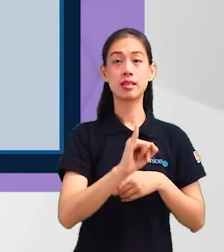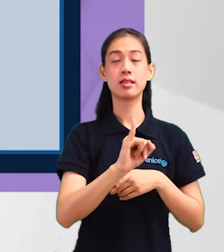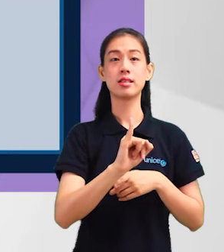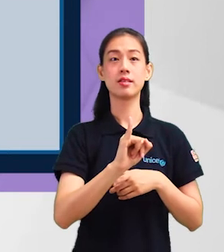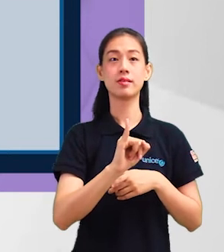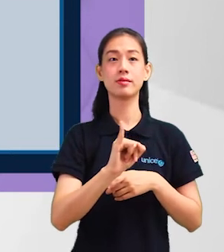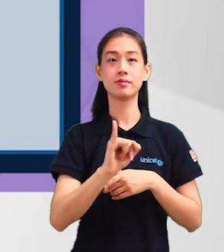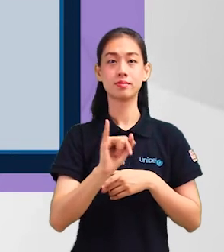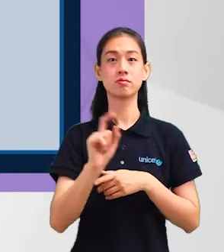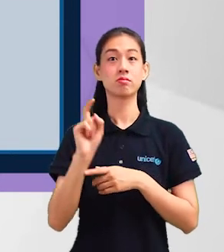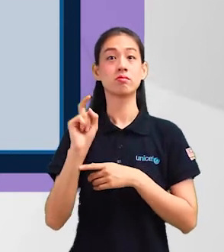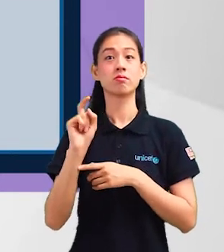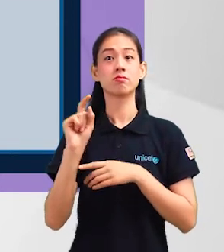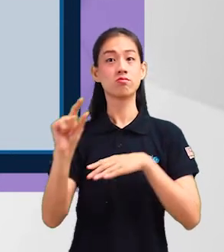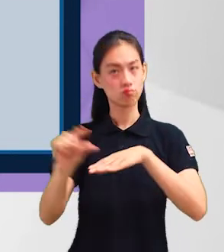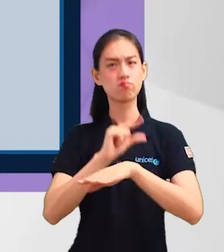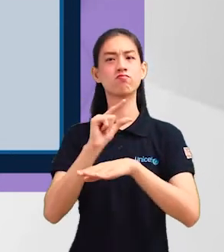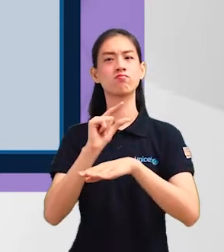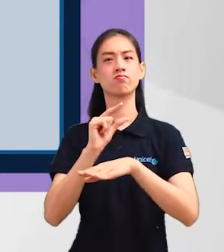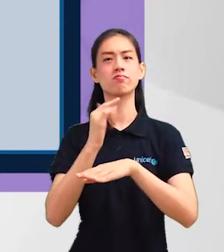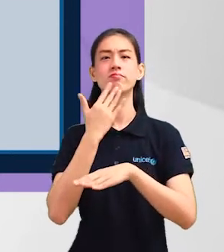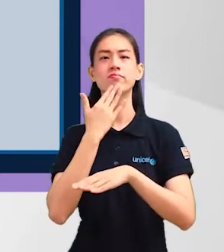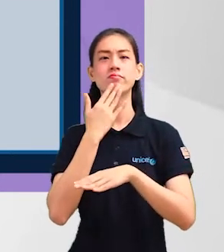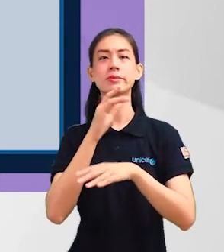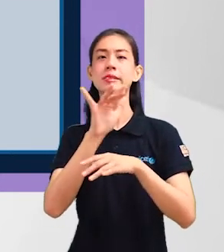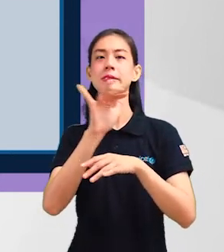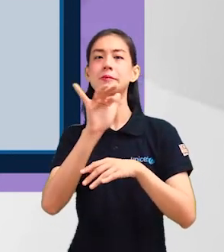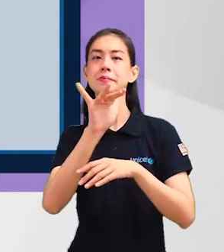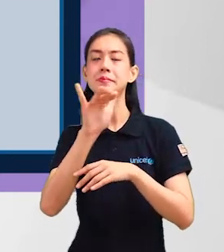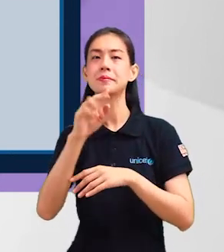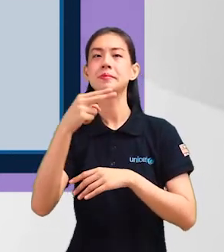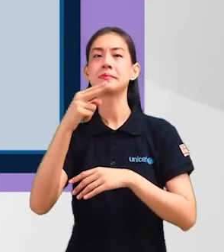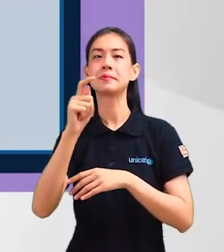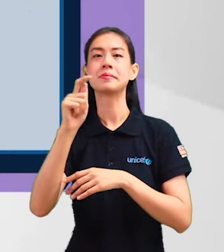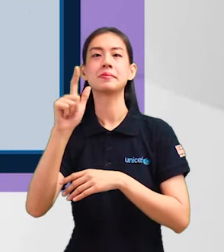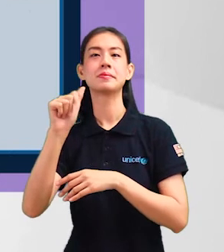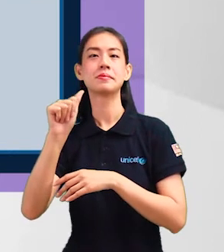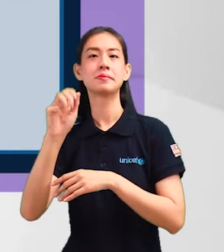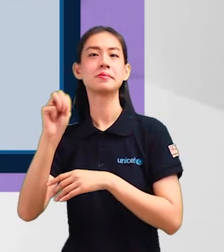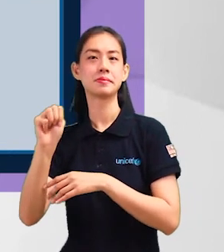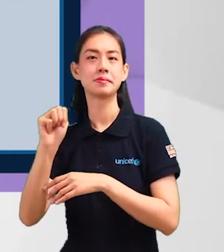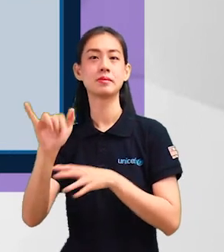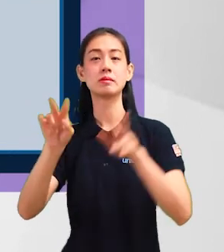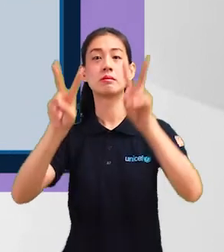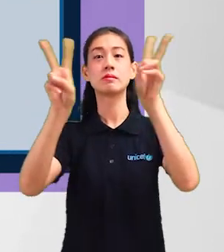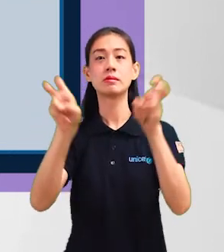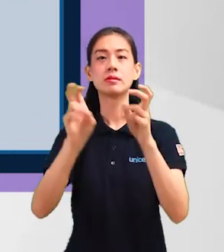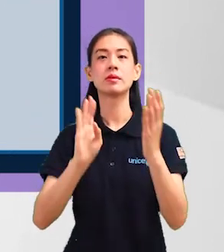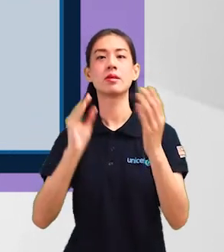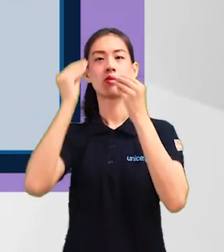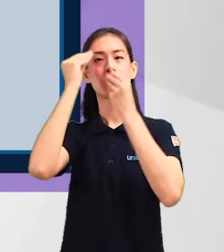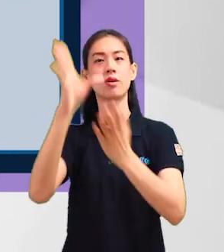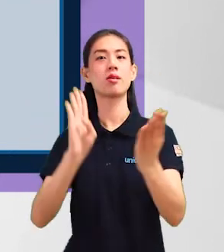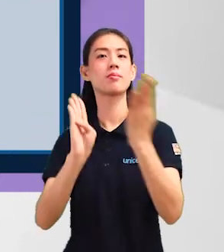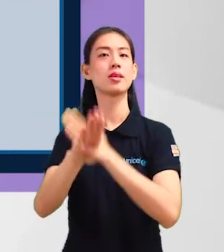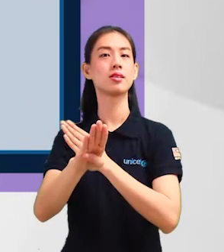tag LI. Seperti yang anda lihat di sini, kita juga boleh gunakan nama warna untuk mewakili warna tersebut. Ingat lagi prinsip reka bentuk